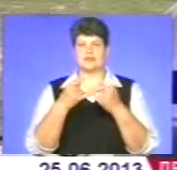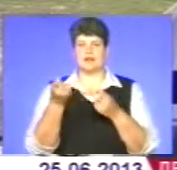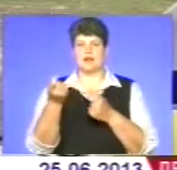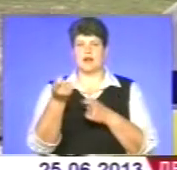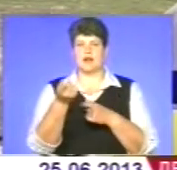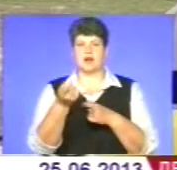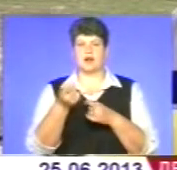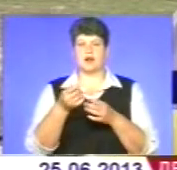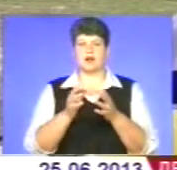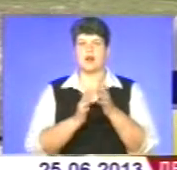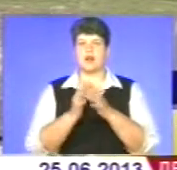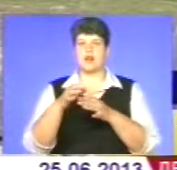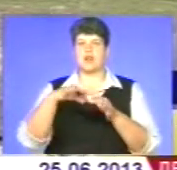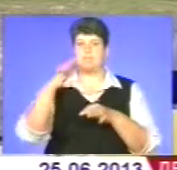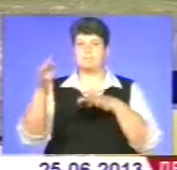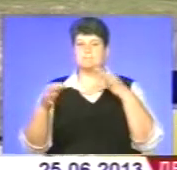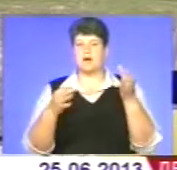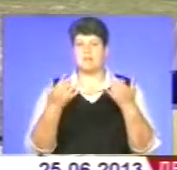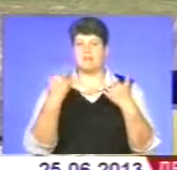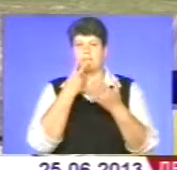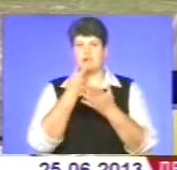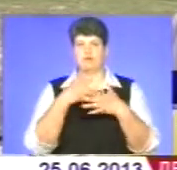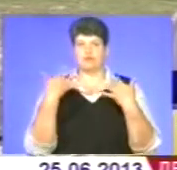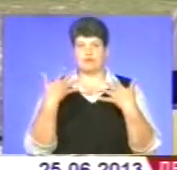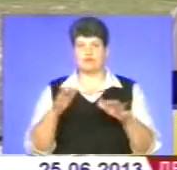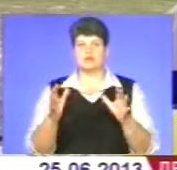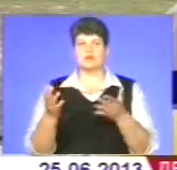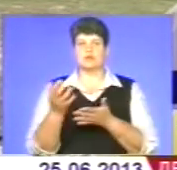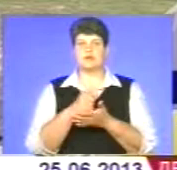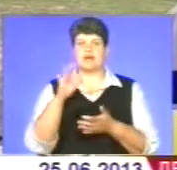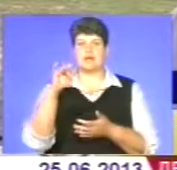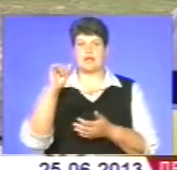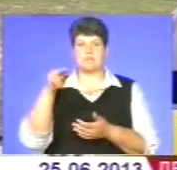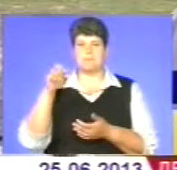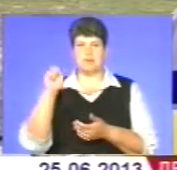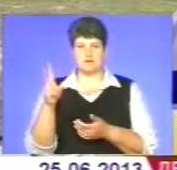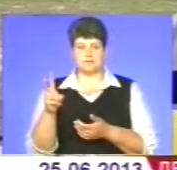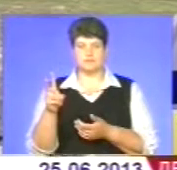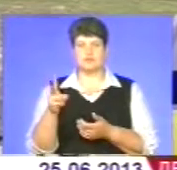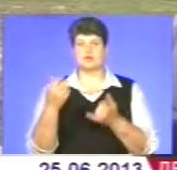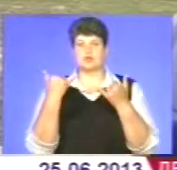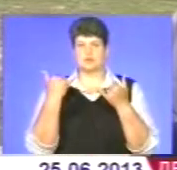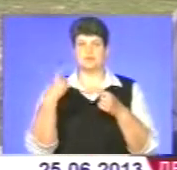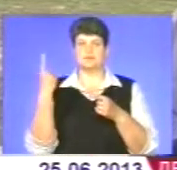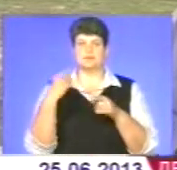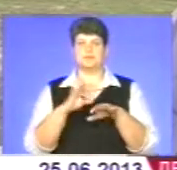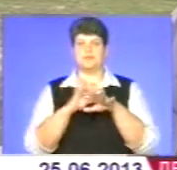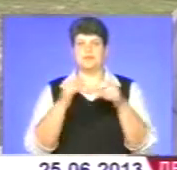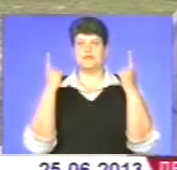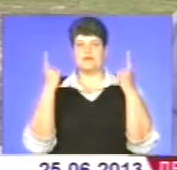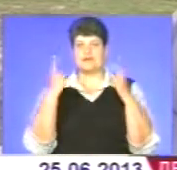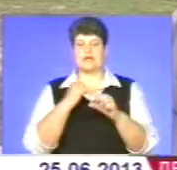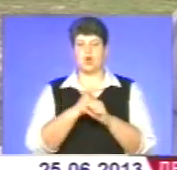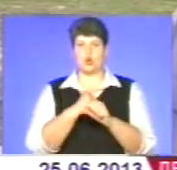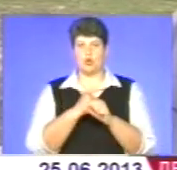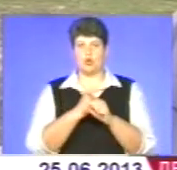пчаниця. Ми бачимо, що вже дозріває сьогодні ріпак. Хочу сказати, що в області сьогодні проводиться велика робота. Сьогодні